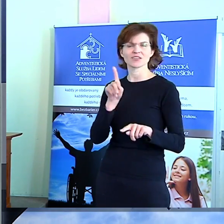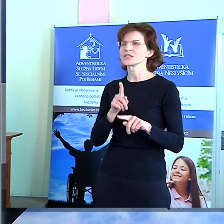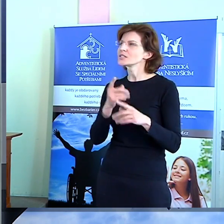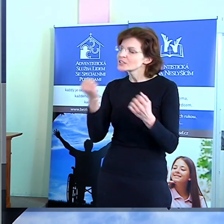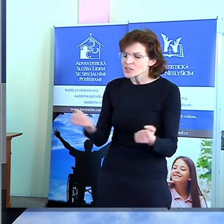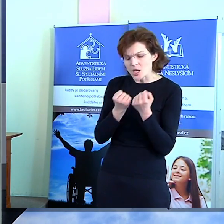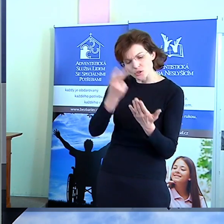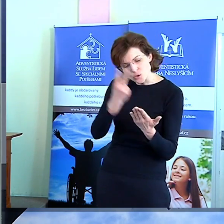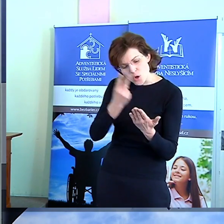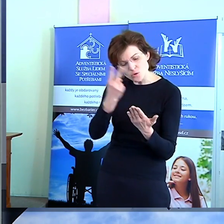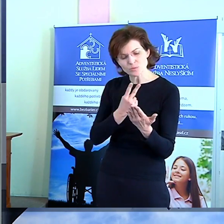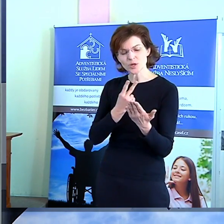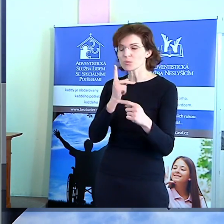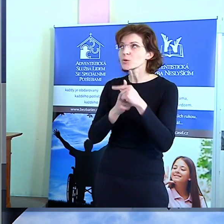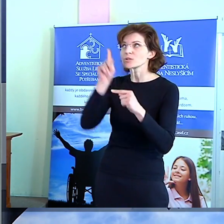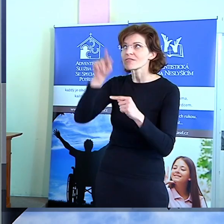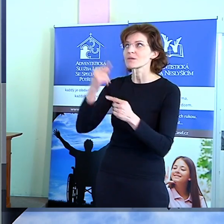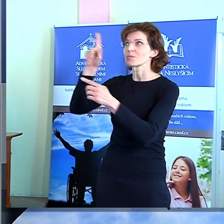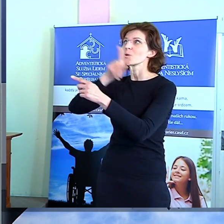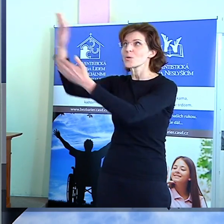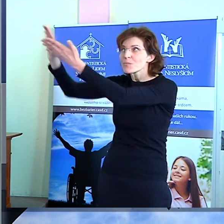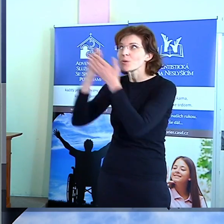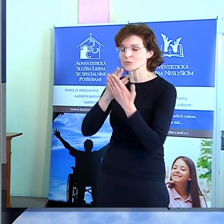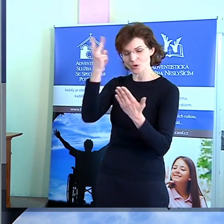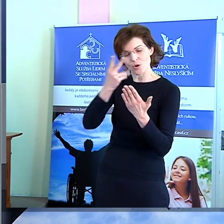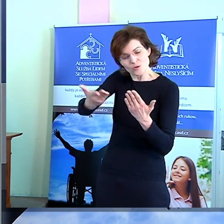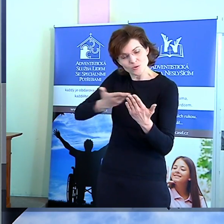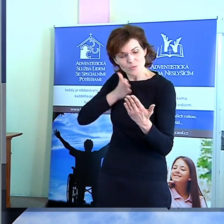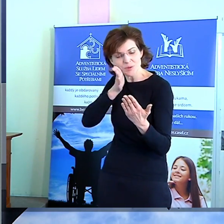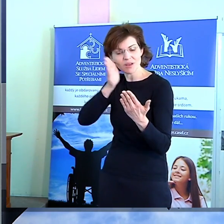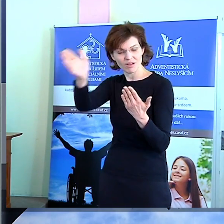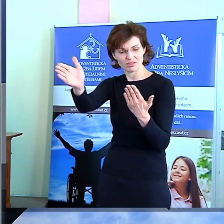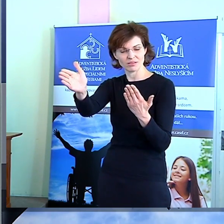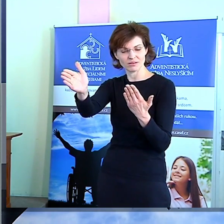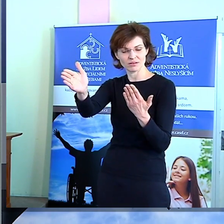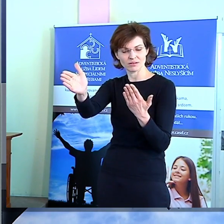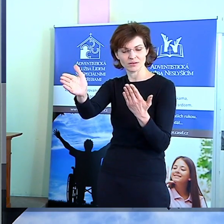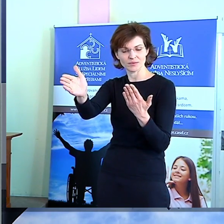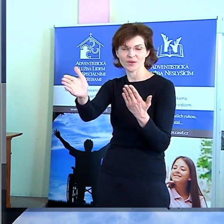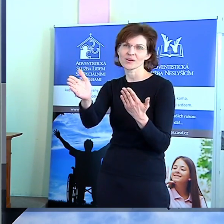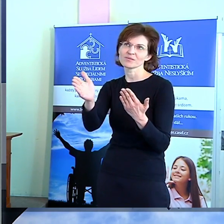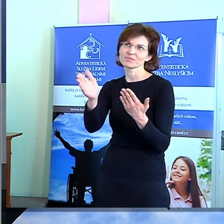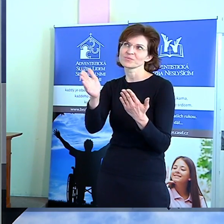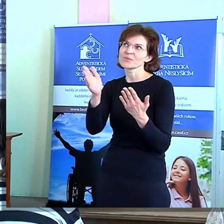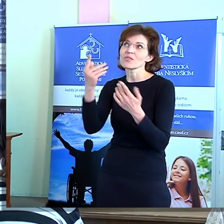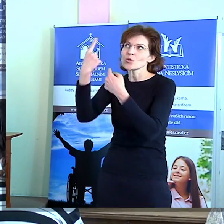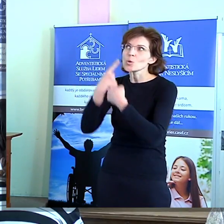rukou. Nemusíme tomu věřit. Ale je dobré tomu věřit.